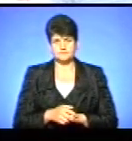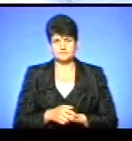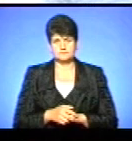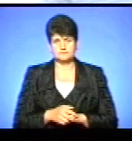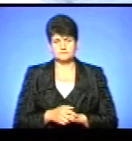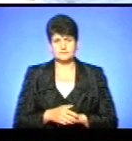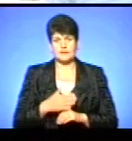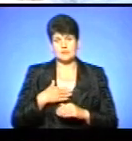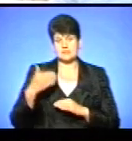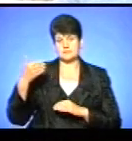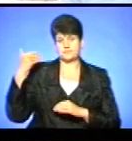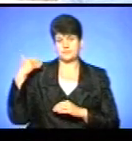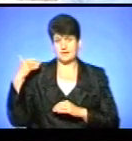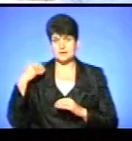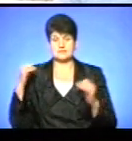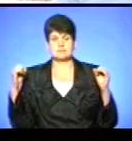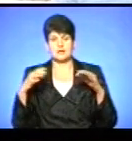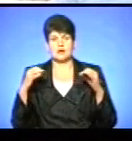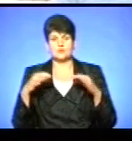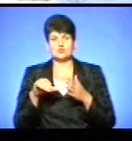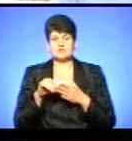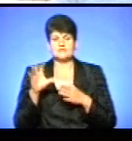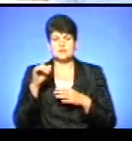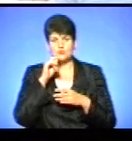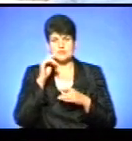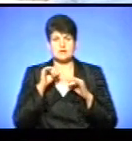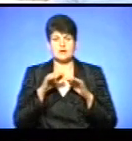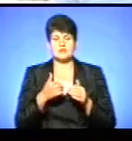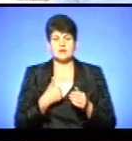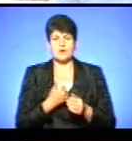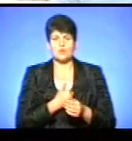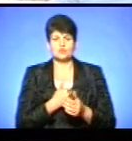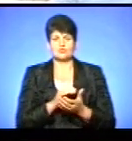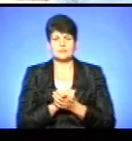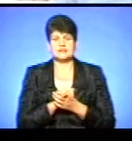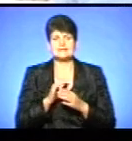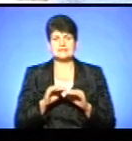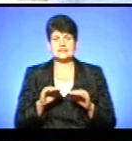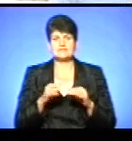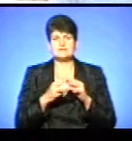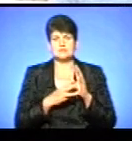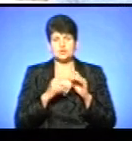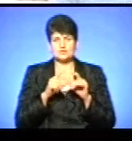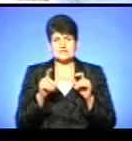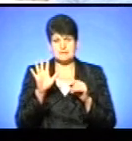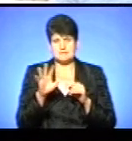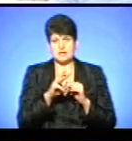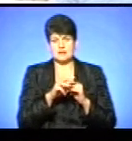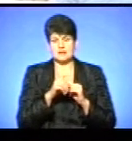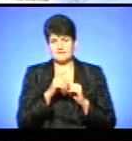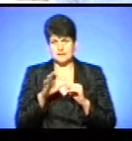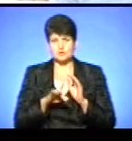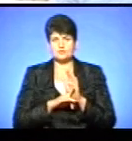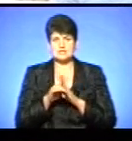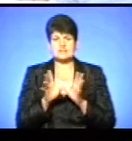За моєю спиною збираються учасники всеукраїнської акції «Я хочу миру». Це учні 18-ї школи. За п'ять хвилин розпочнеться